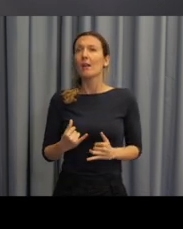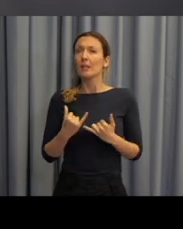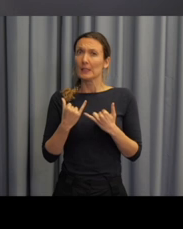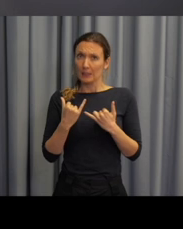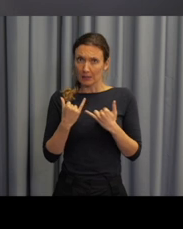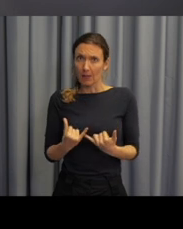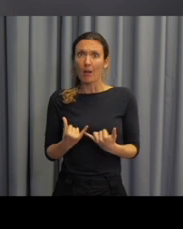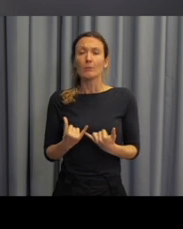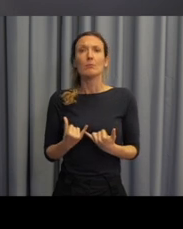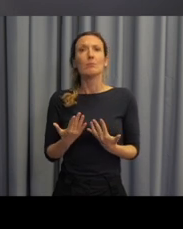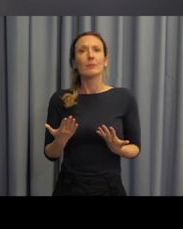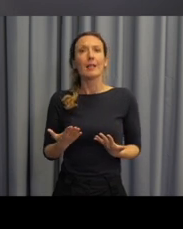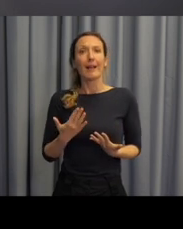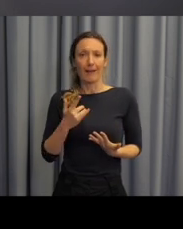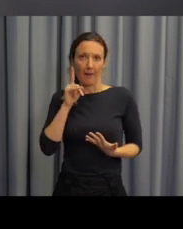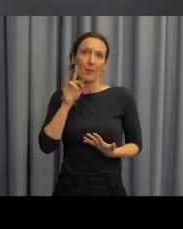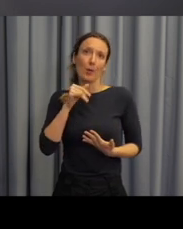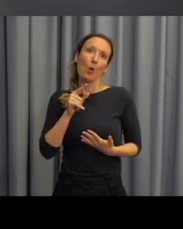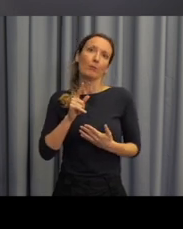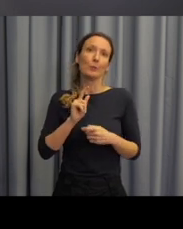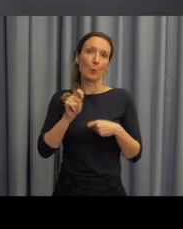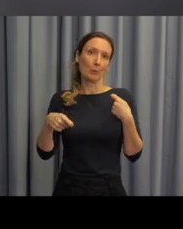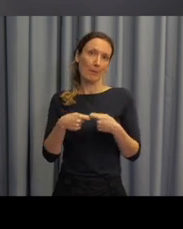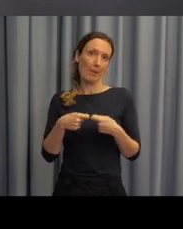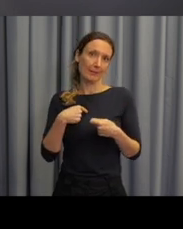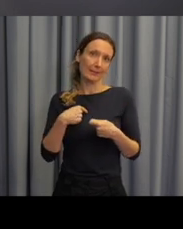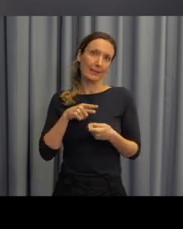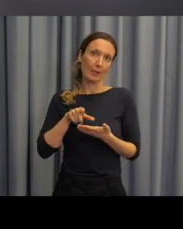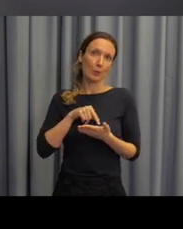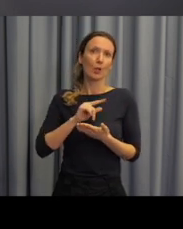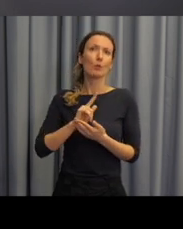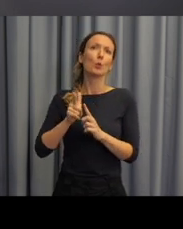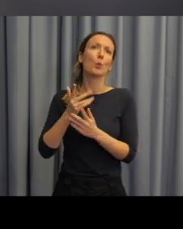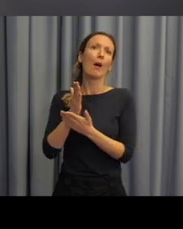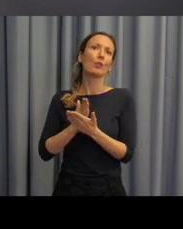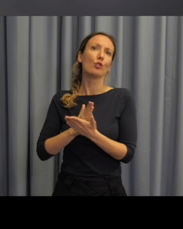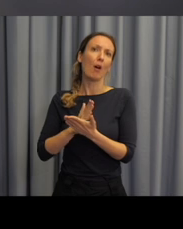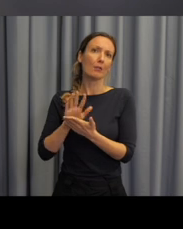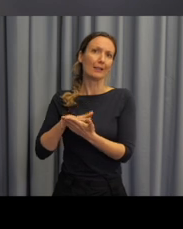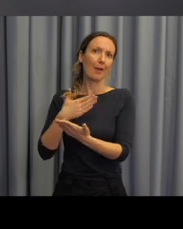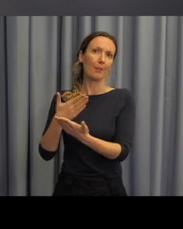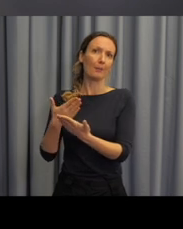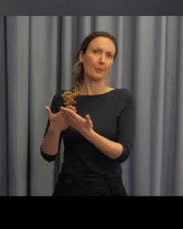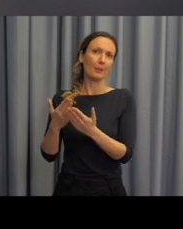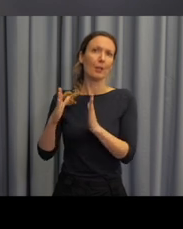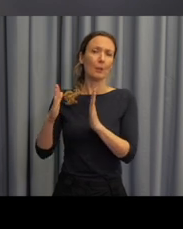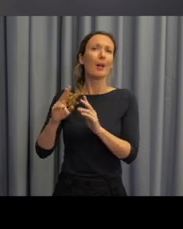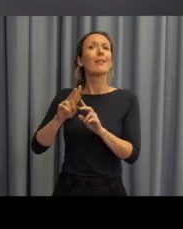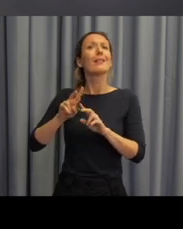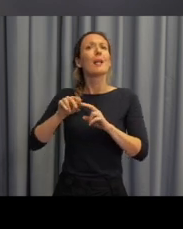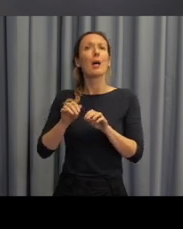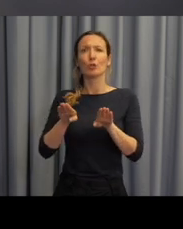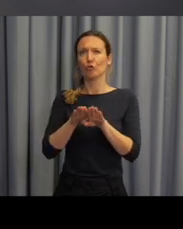inspiraci nebo zajímavé informace. Nyní bych se ještě ráda, co by spoluautorka